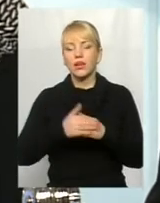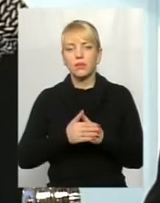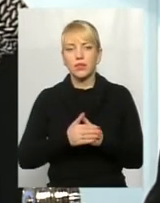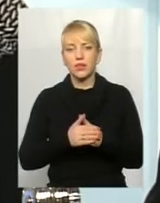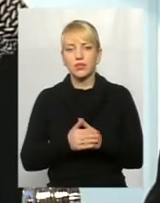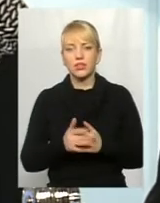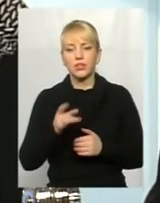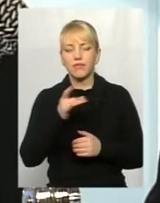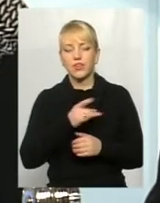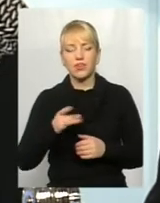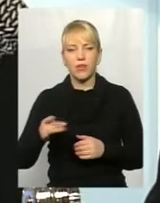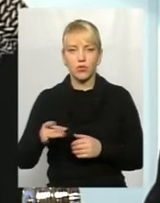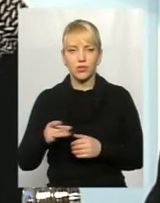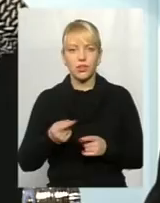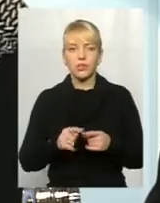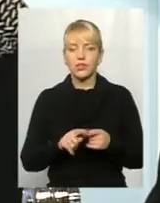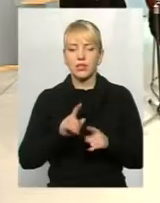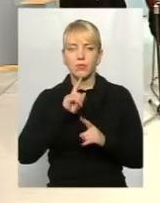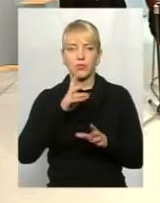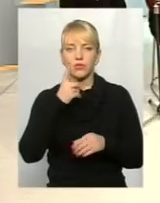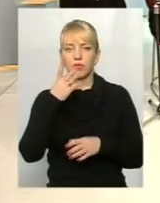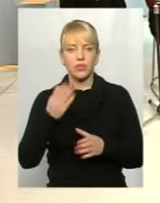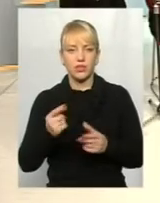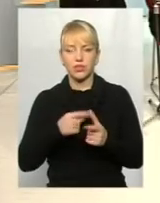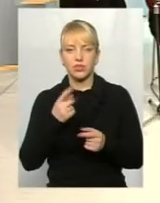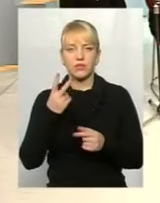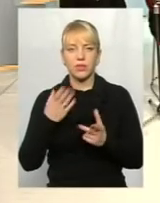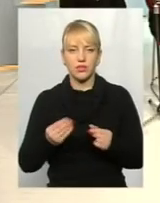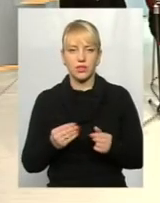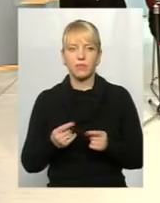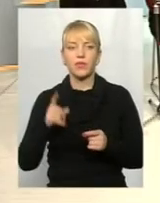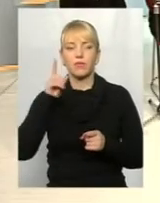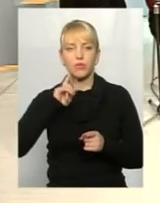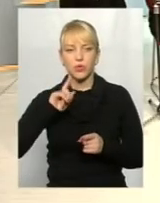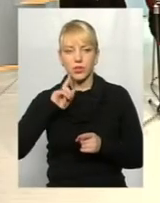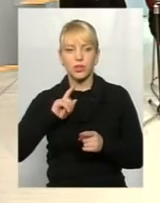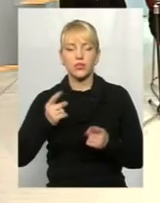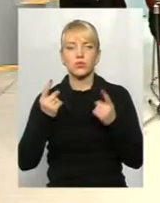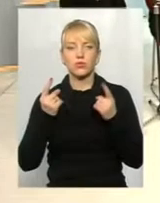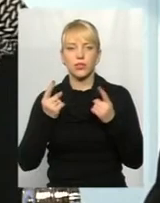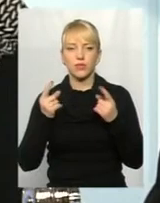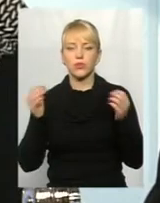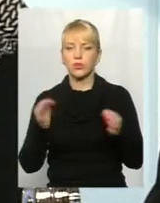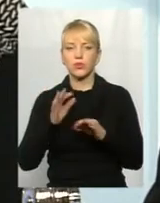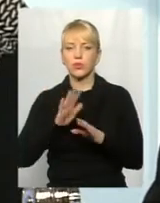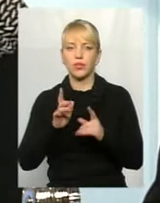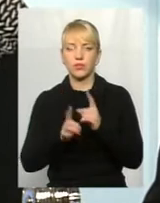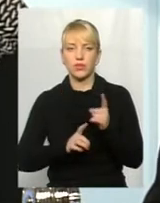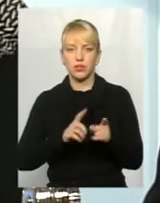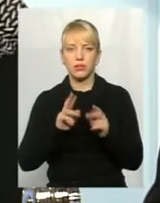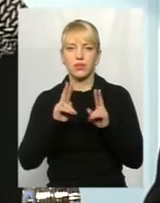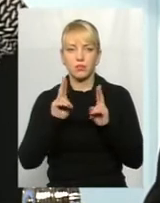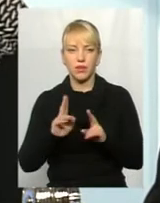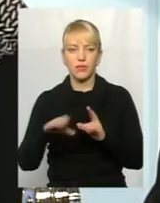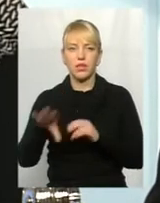їхні мікрорайони. Знову ж, це не буде за один день чи за два дні. Поки що суттєво нічого не міняється. Як